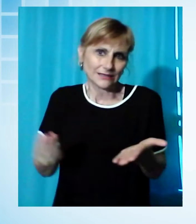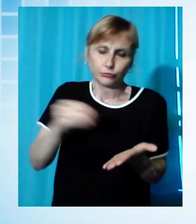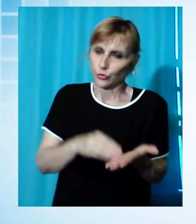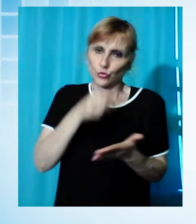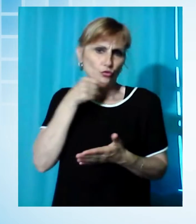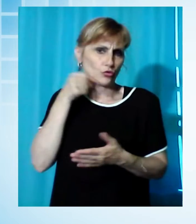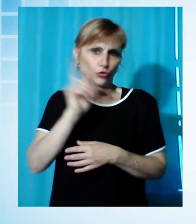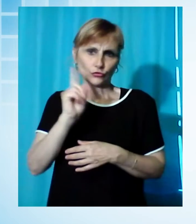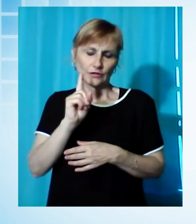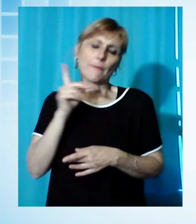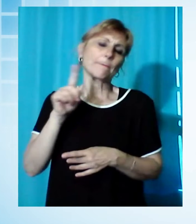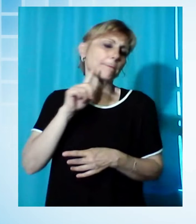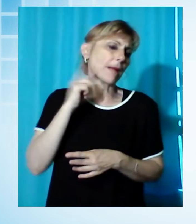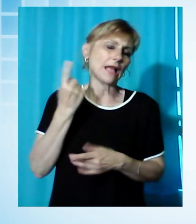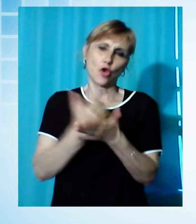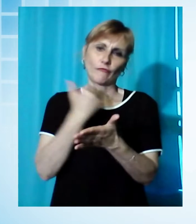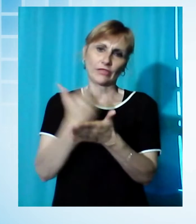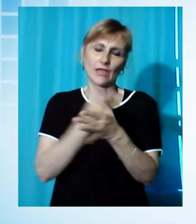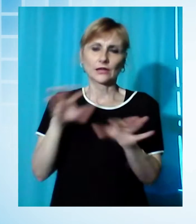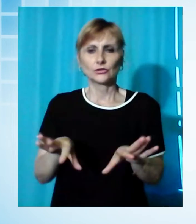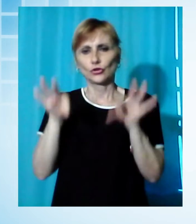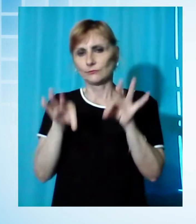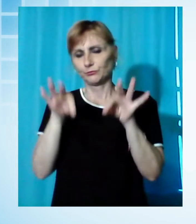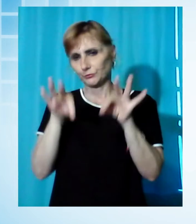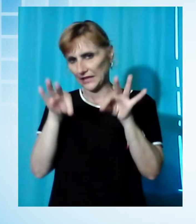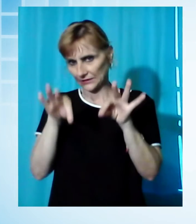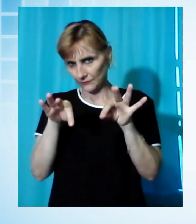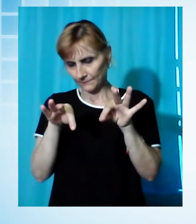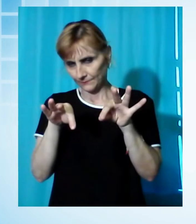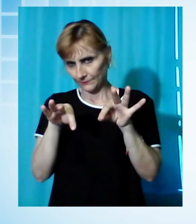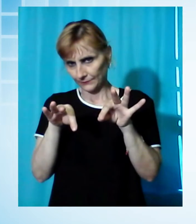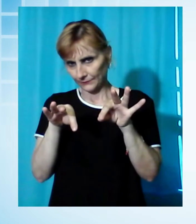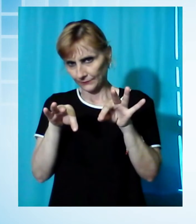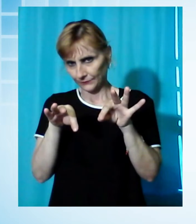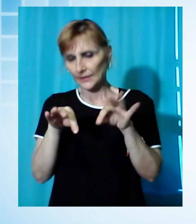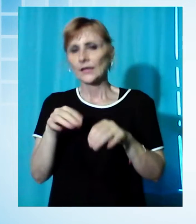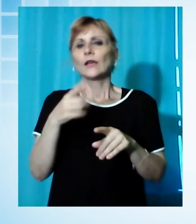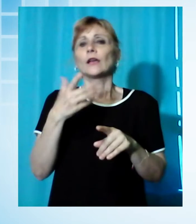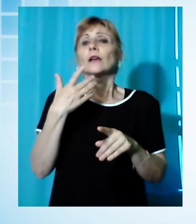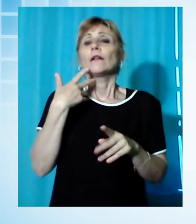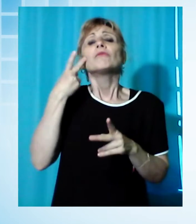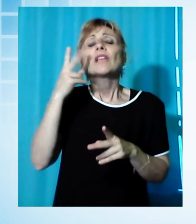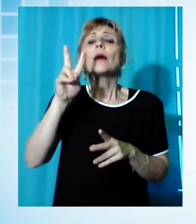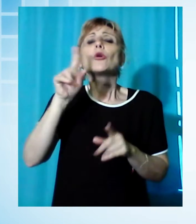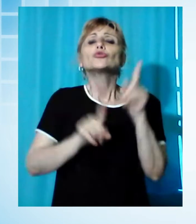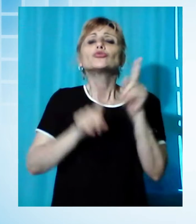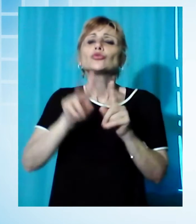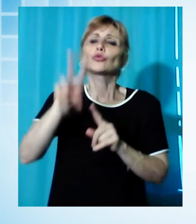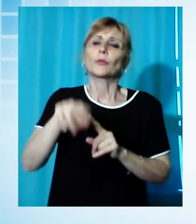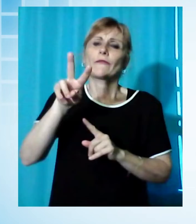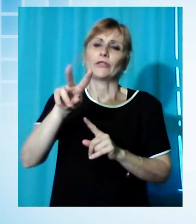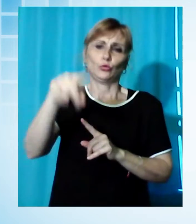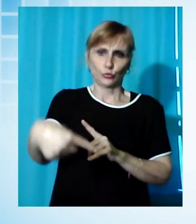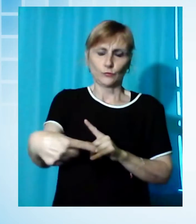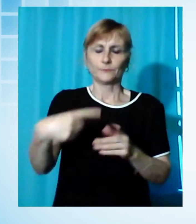deciso di sospendere la tassa di soggiorno e cominciarla invece con il giugno del prossimo anno. L'amministrazione, fa